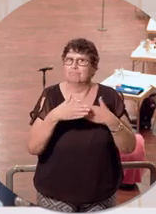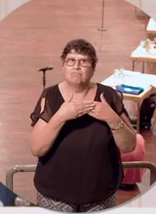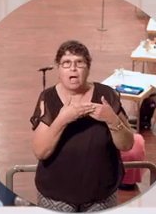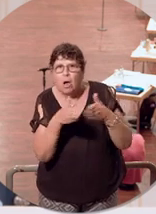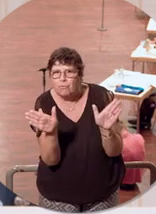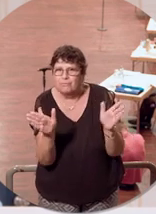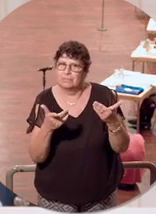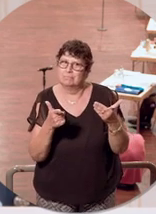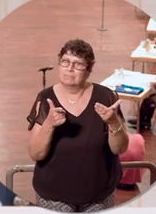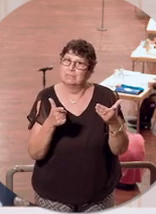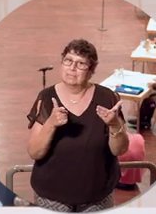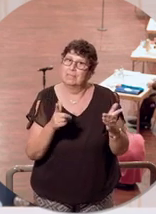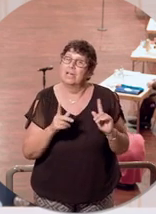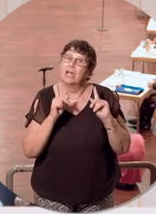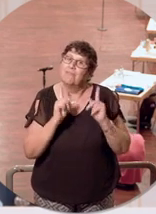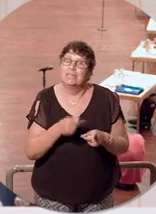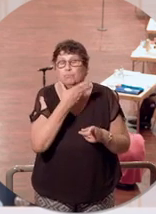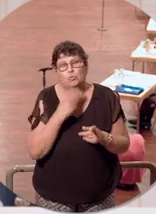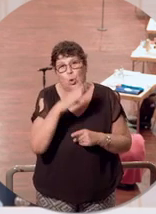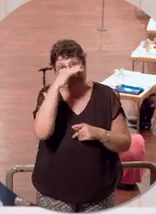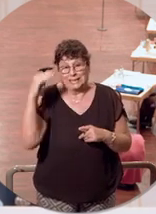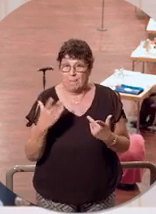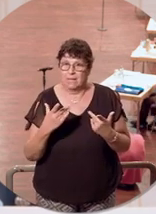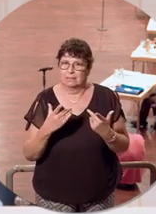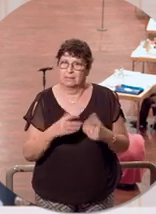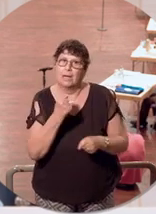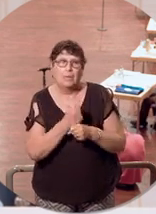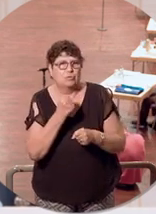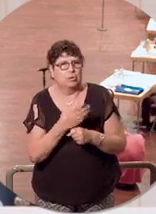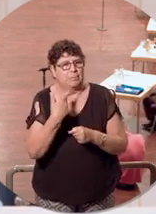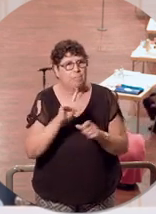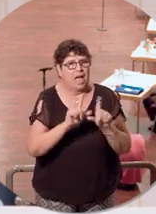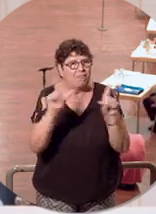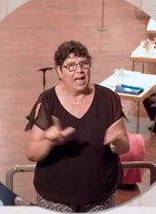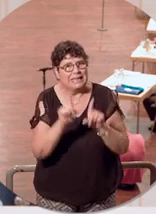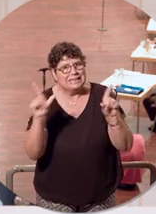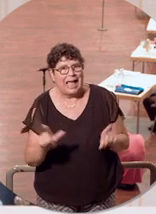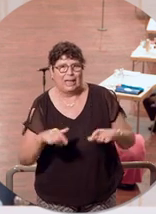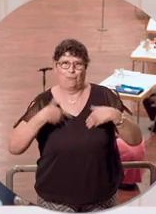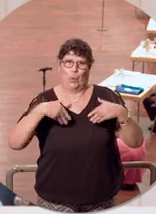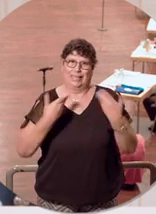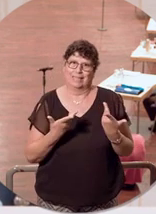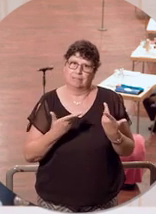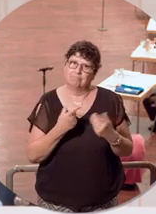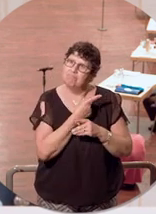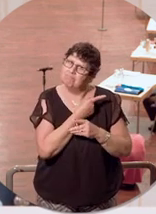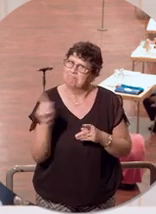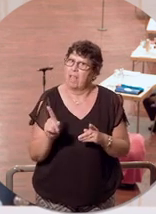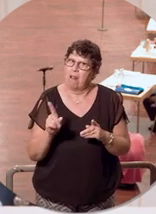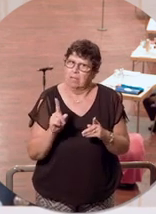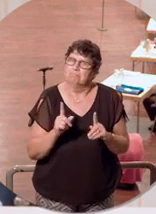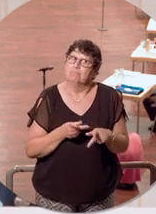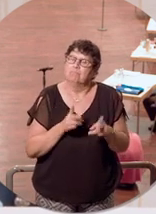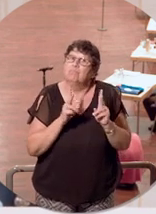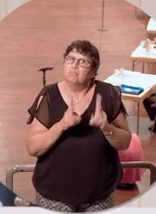Man spürt es kurz, das wird ein schöner Sommer mit durchaus mehr Freizeitfreuden und wir haben uns das auch wirklich alle verdient hier